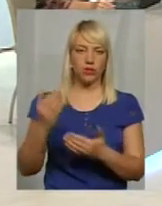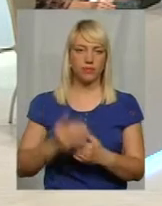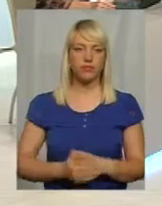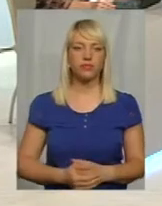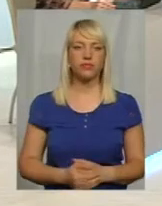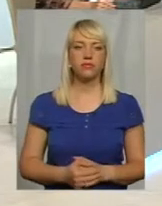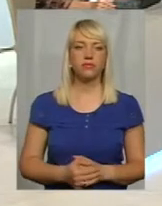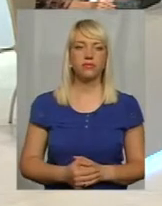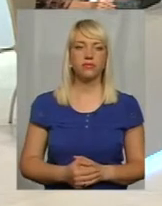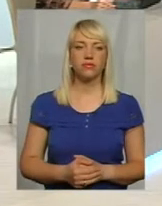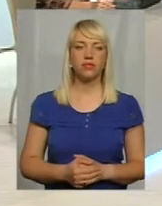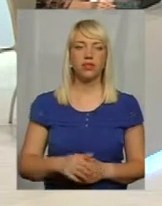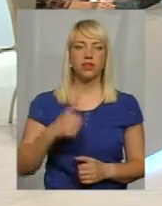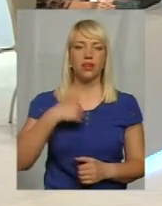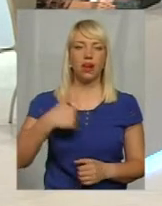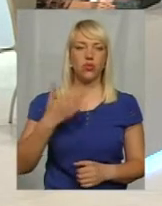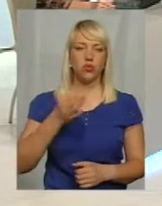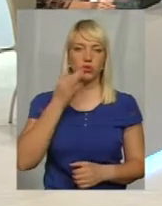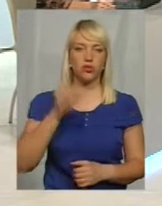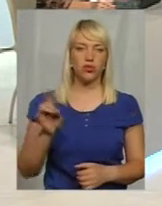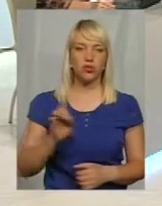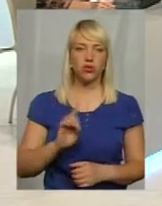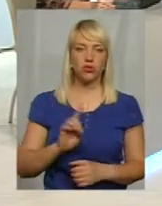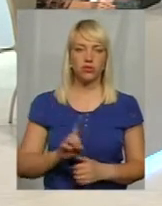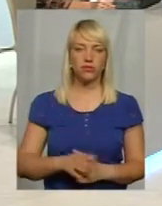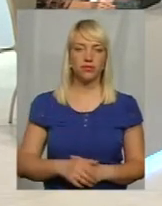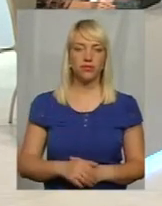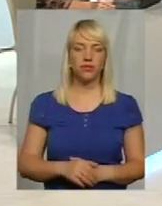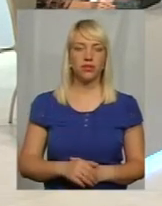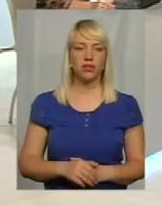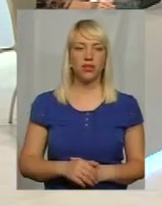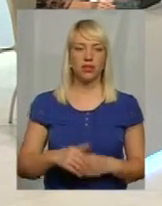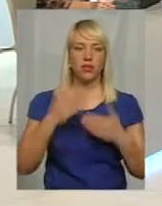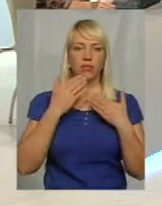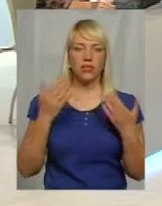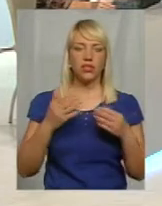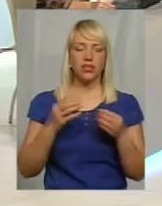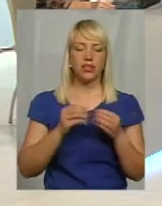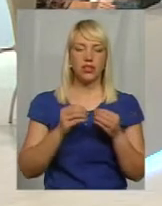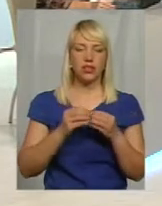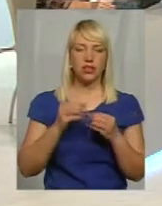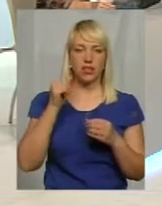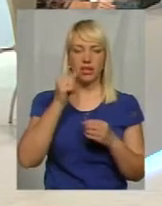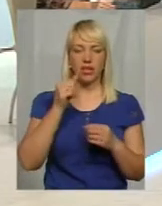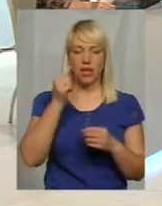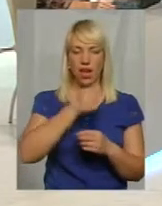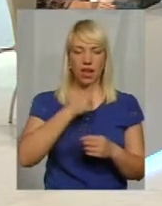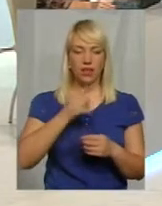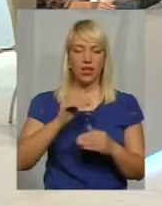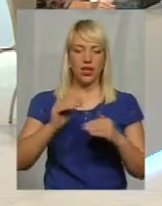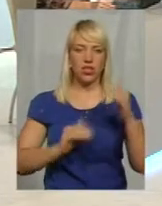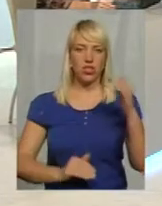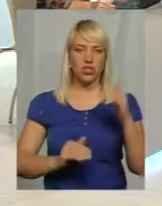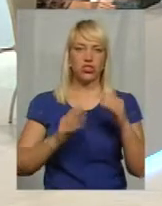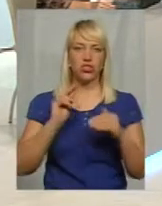Я хочу сказати, що Хмельниччина в останні 10 років нижче 4-го командного міста. Ми не